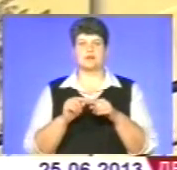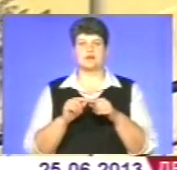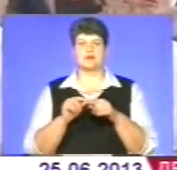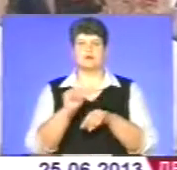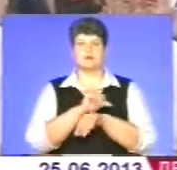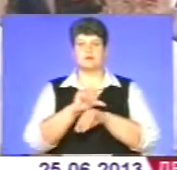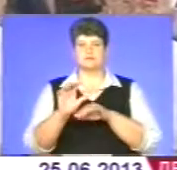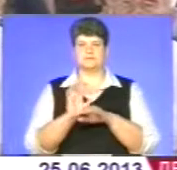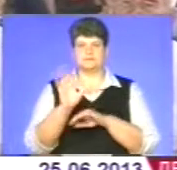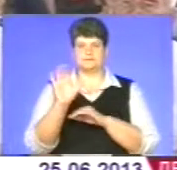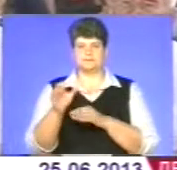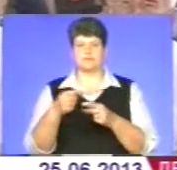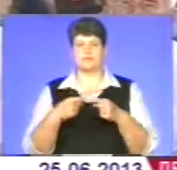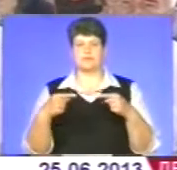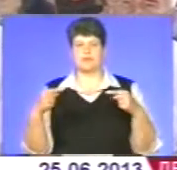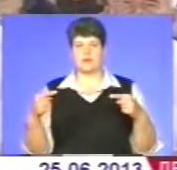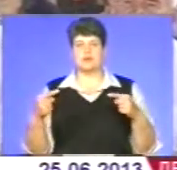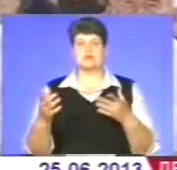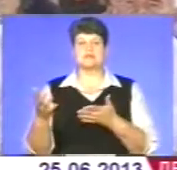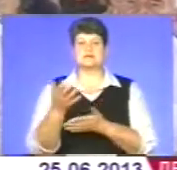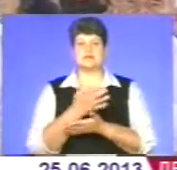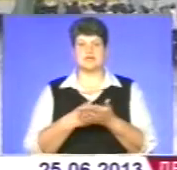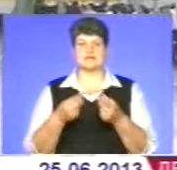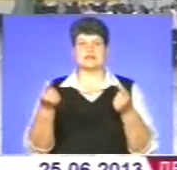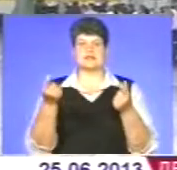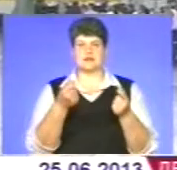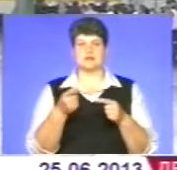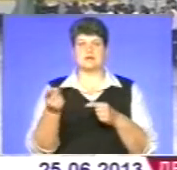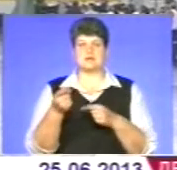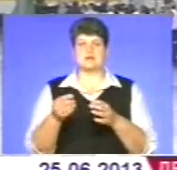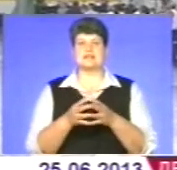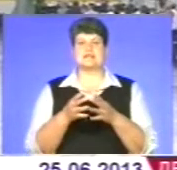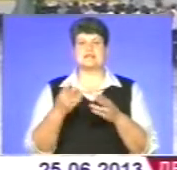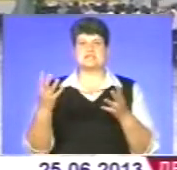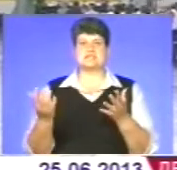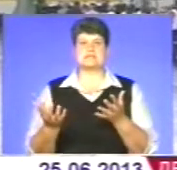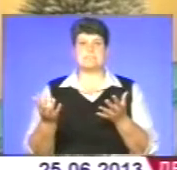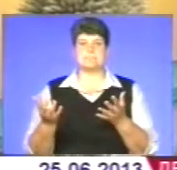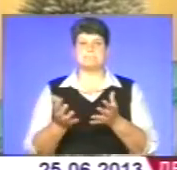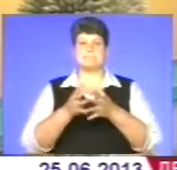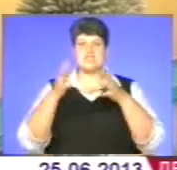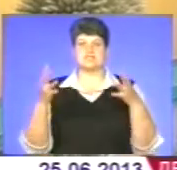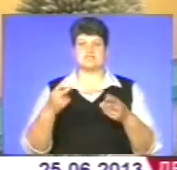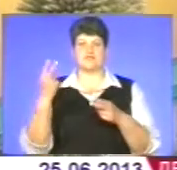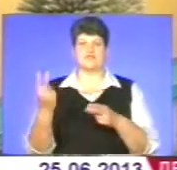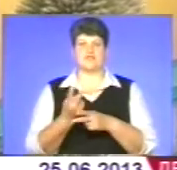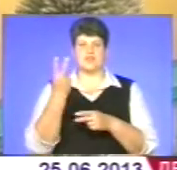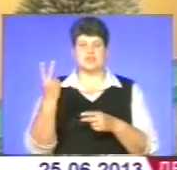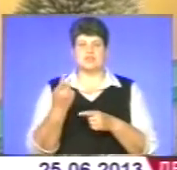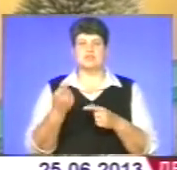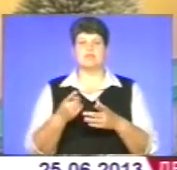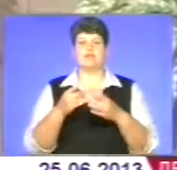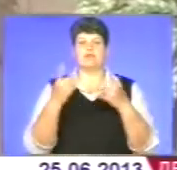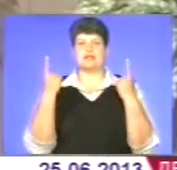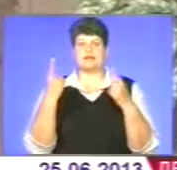ринки. Валове виробництво зерна на Тернопільщині за останні роки збільшилось двічі. Леву участку у сільському господарстві займає і